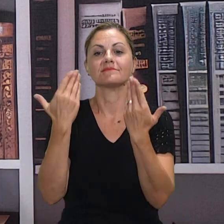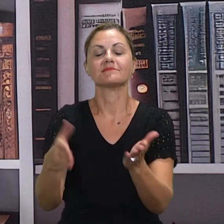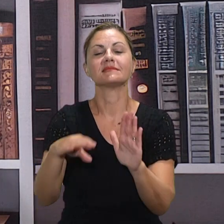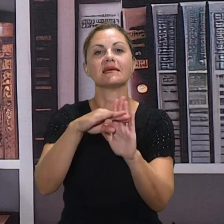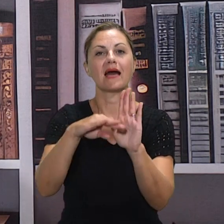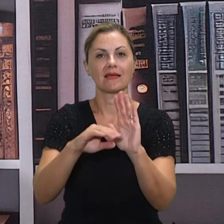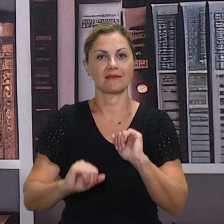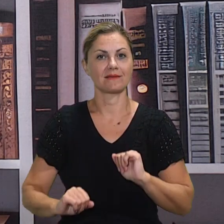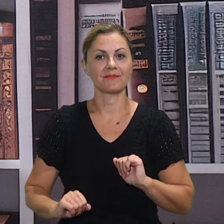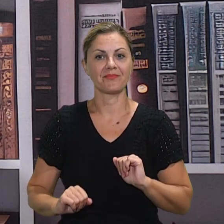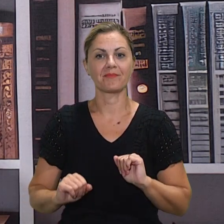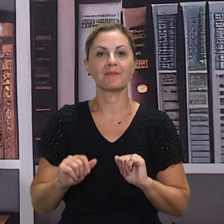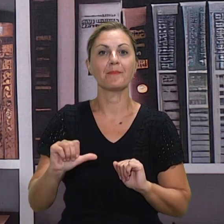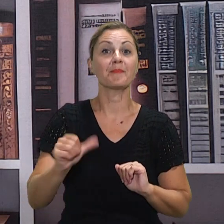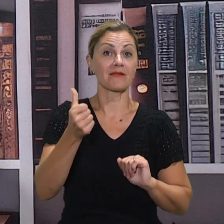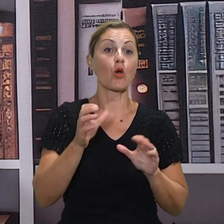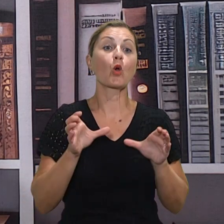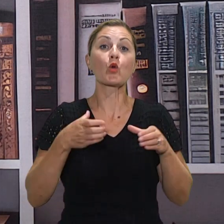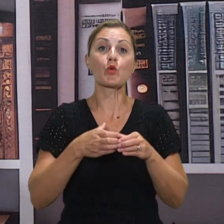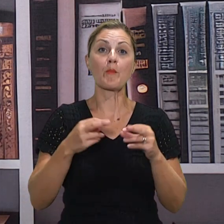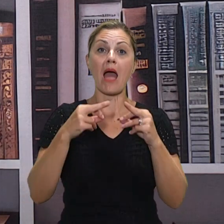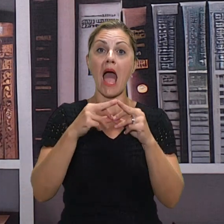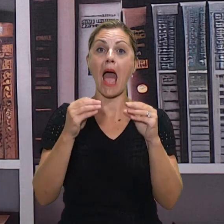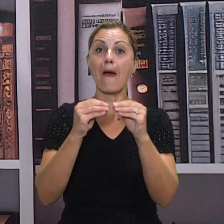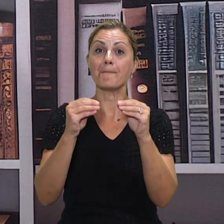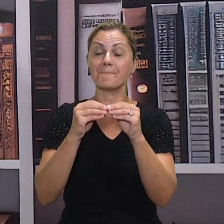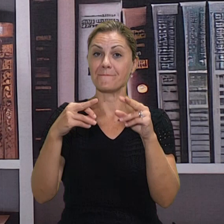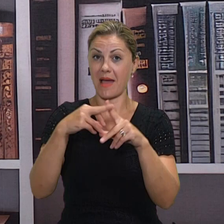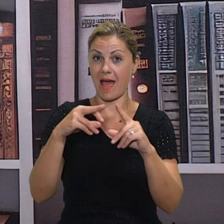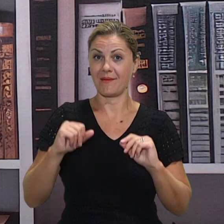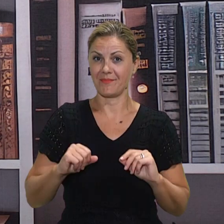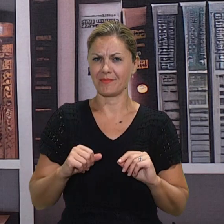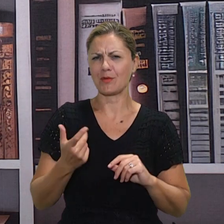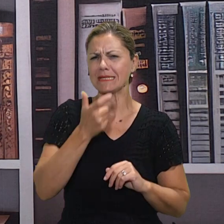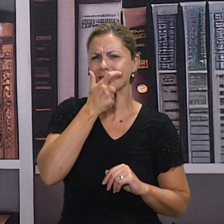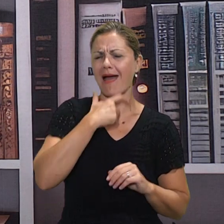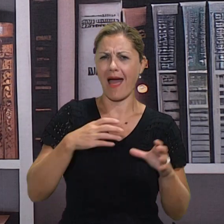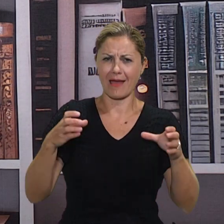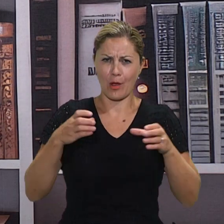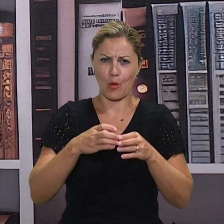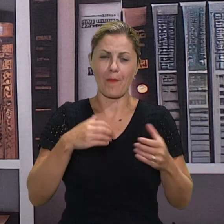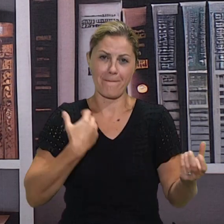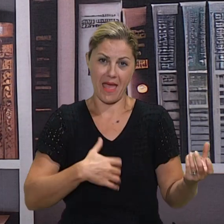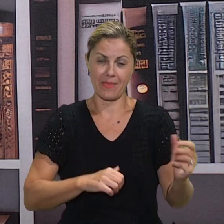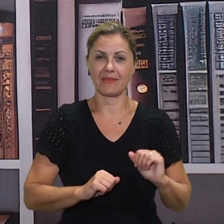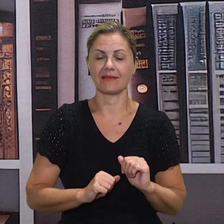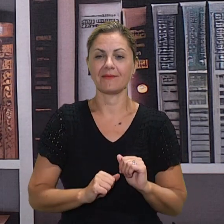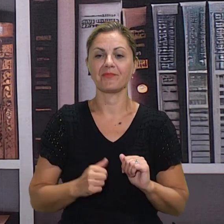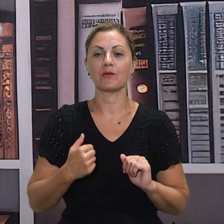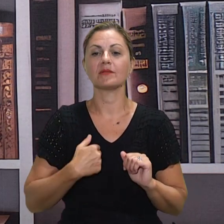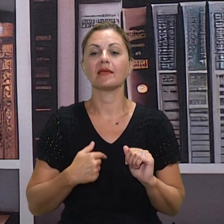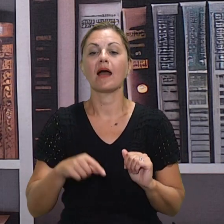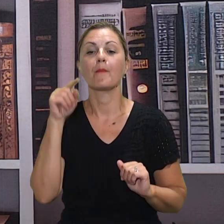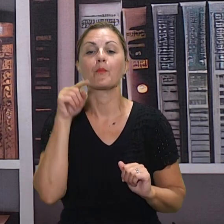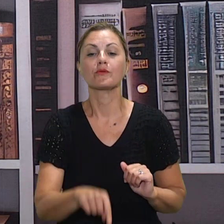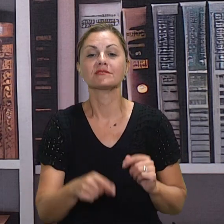ABBA. Ja govorim, pustite vi roditeljima, pošto su dosta oni dobri na internetu. Ja govorim, nade pustite im sada Mama Mia ili nešto,